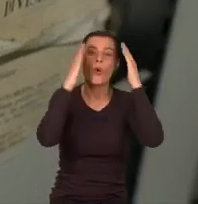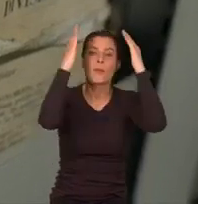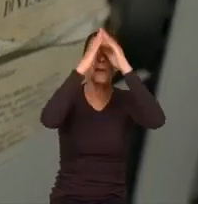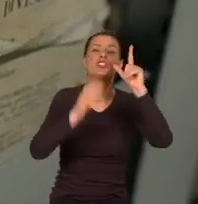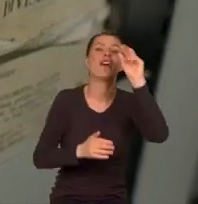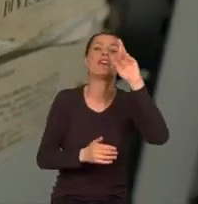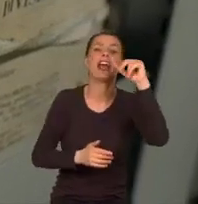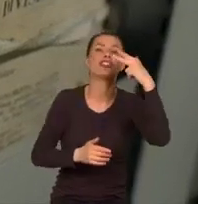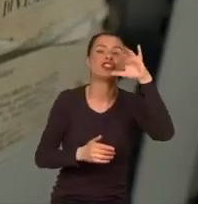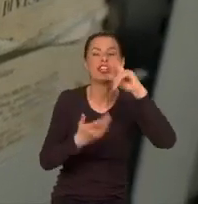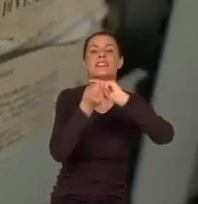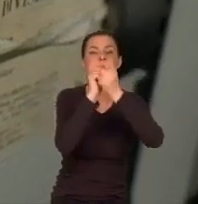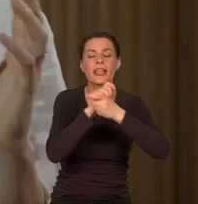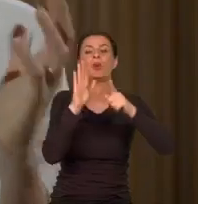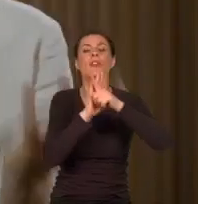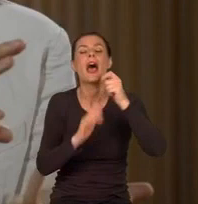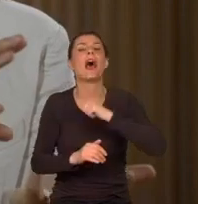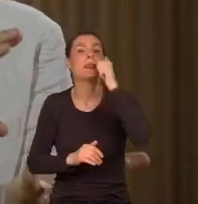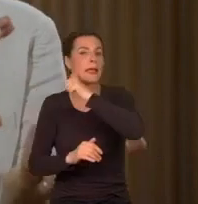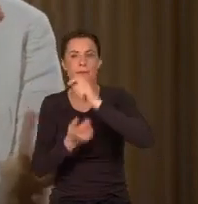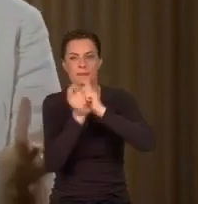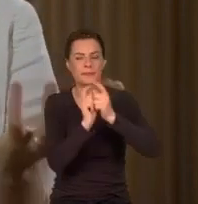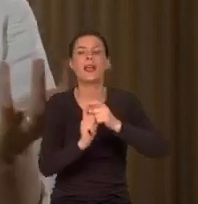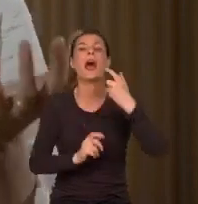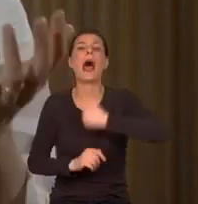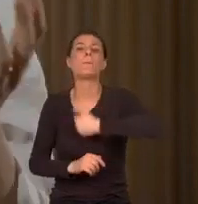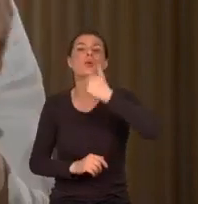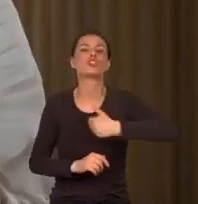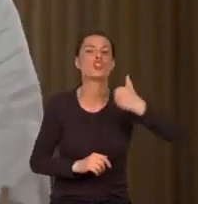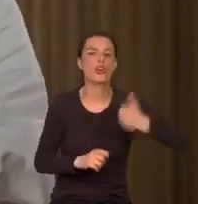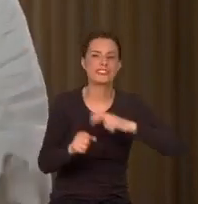tę nazwę na apostolskie archiwum watykańskie.